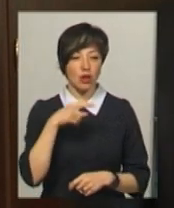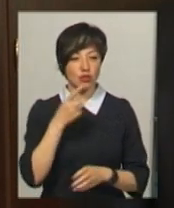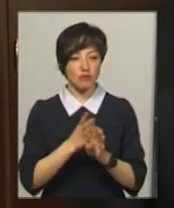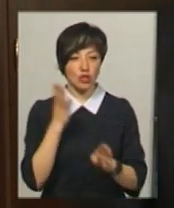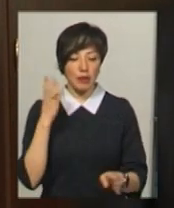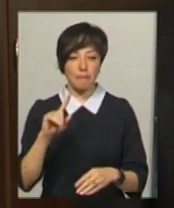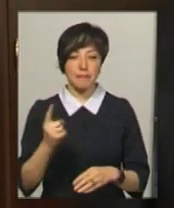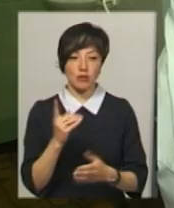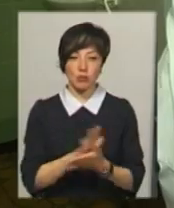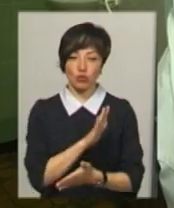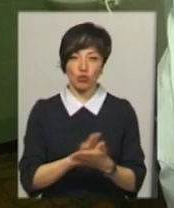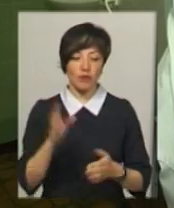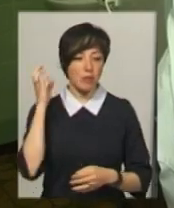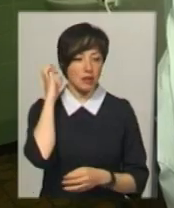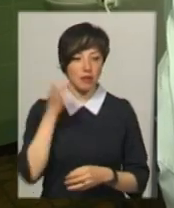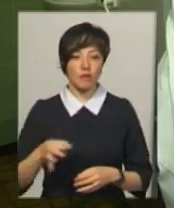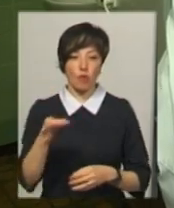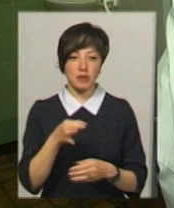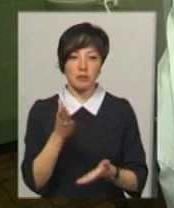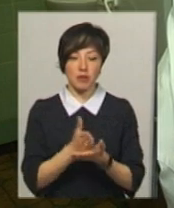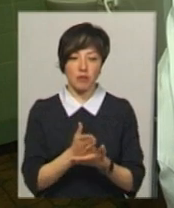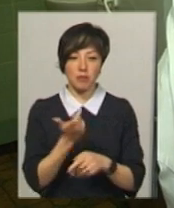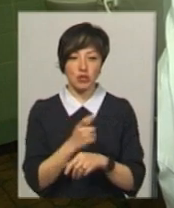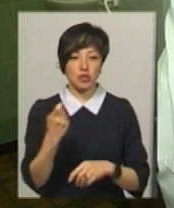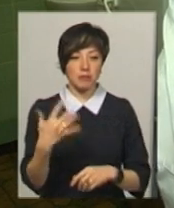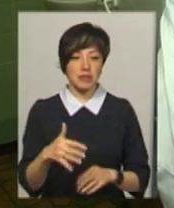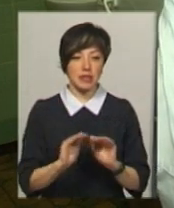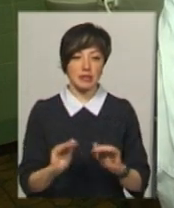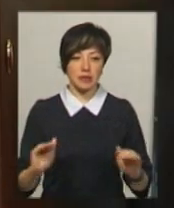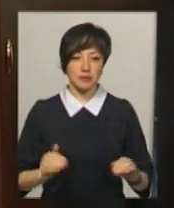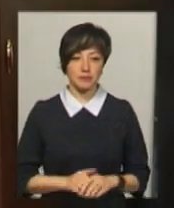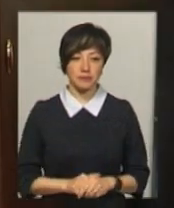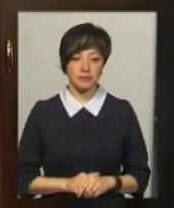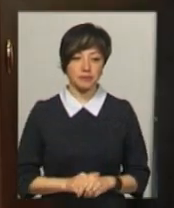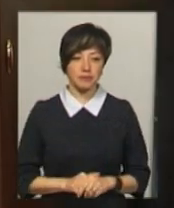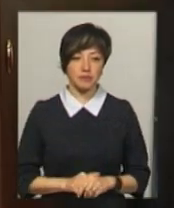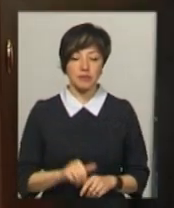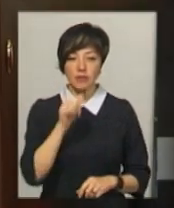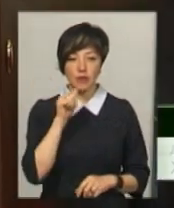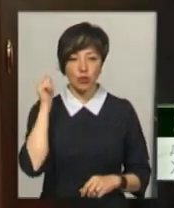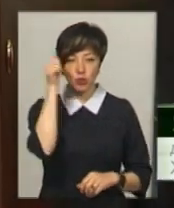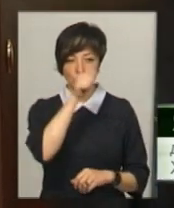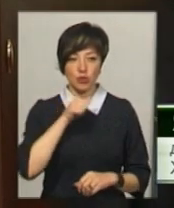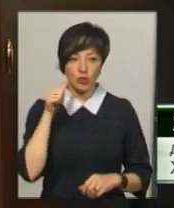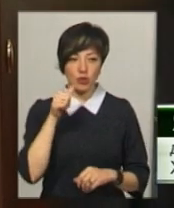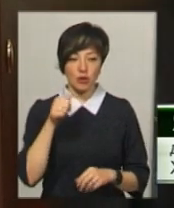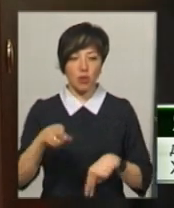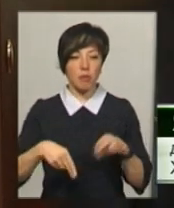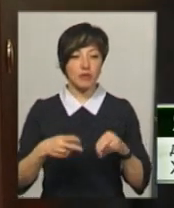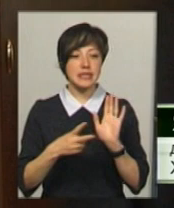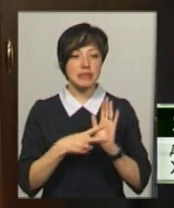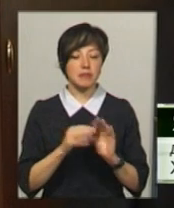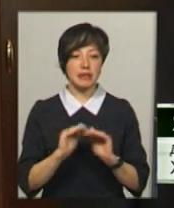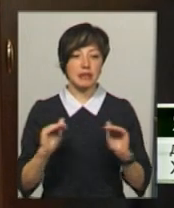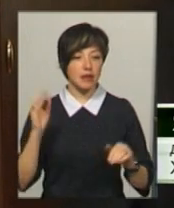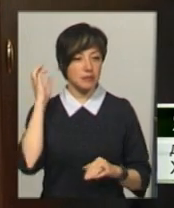черзі на перший безкоштовний імплантат в області перебуває більше 150 дітей. Минулого року ми заапротезували сім дітей